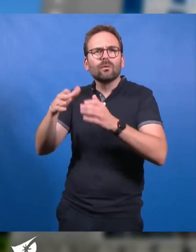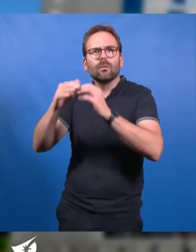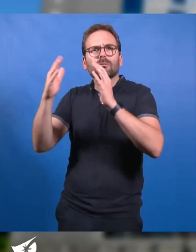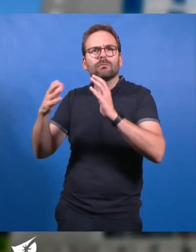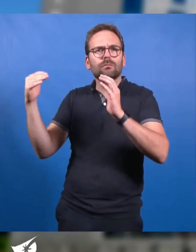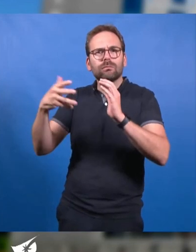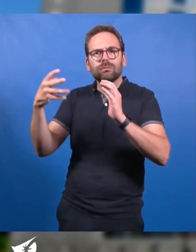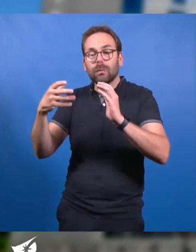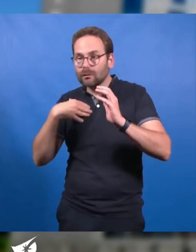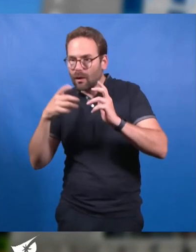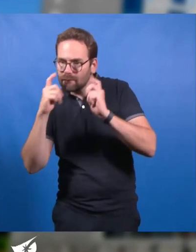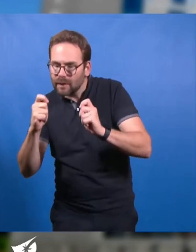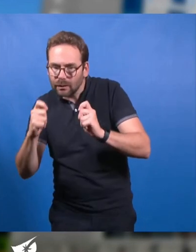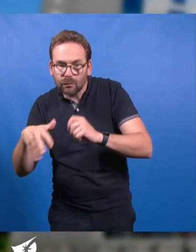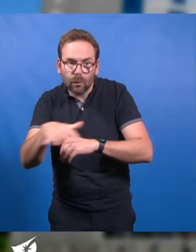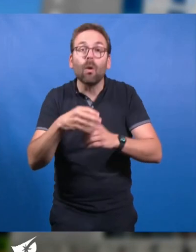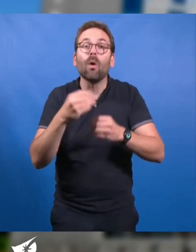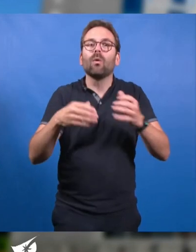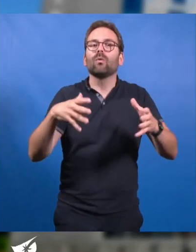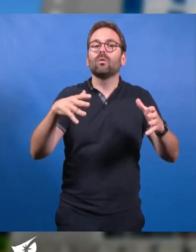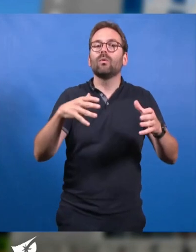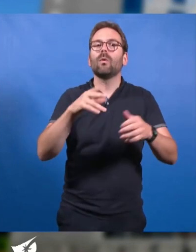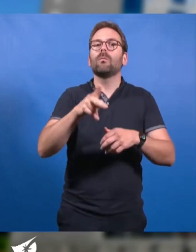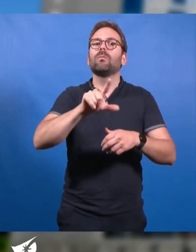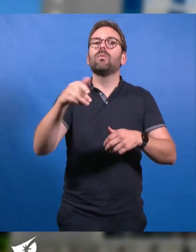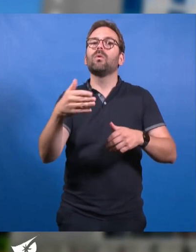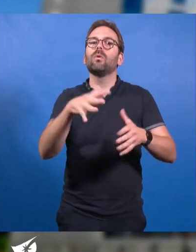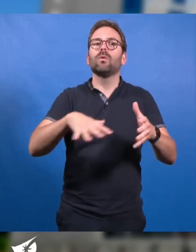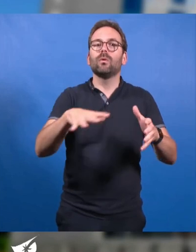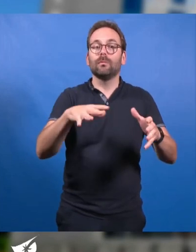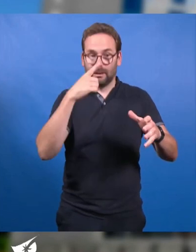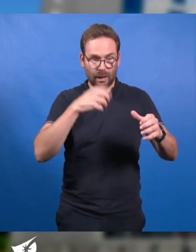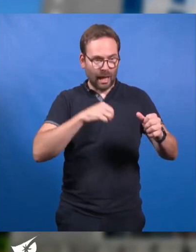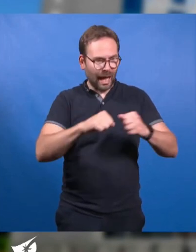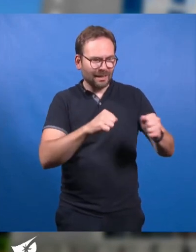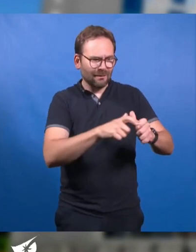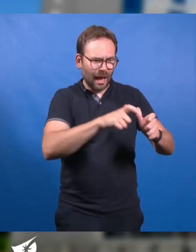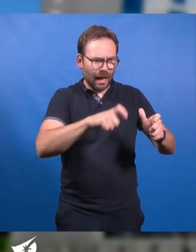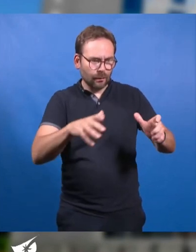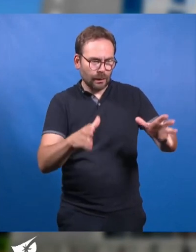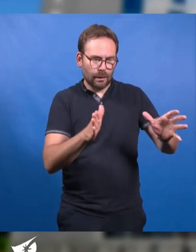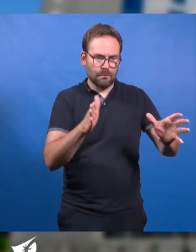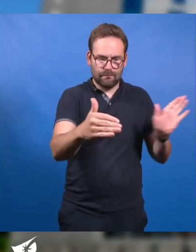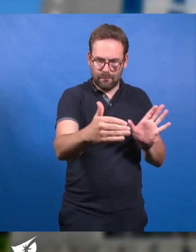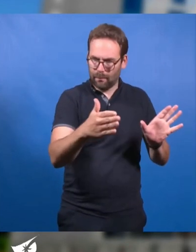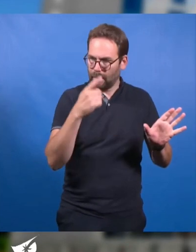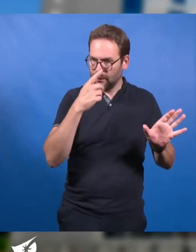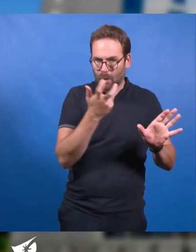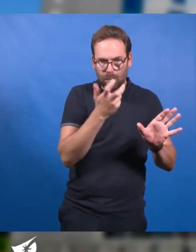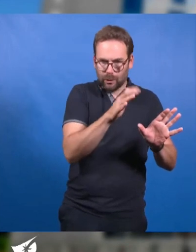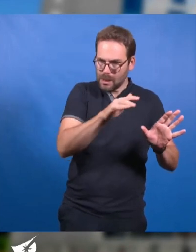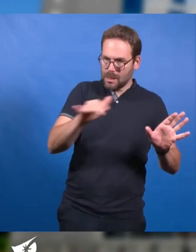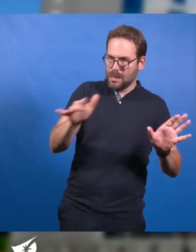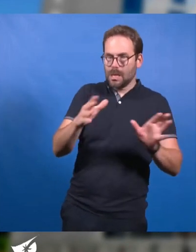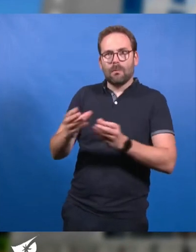dans nos projets urbains ou quand le zonage de notre plume permet d'isoler les zones d'activité industrielle et de réduire l'impact du bruit